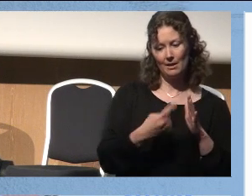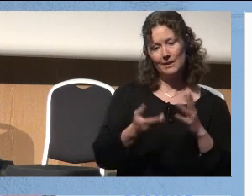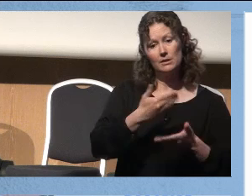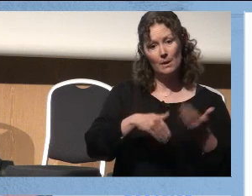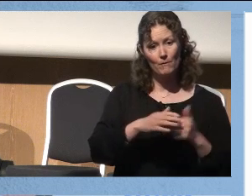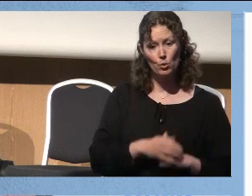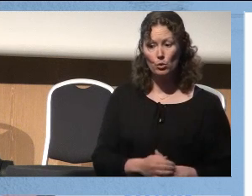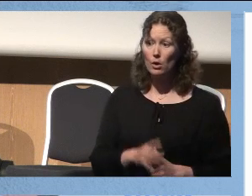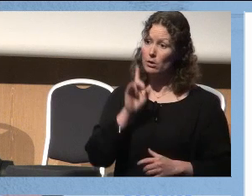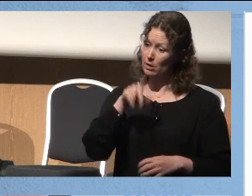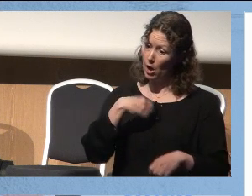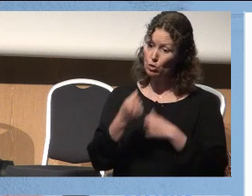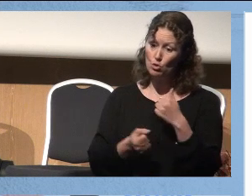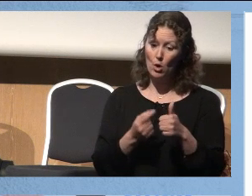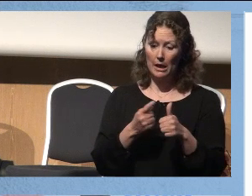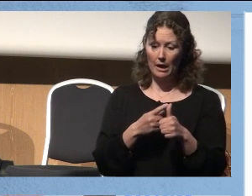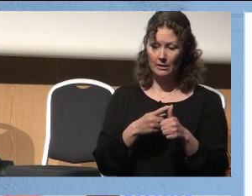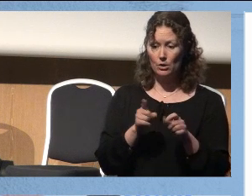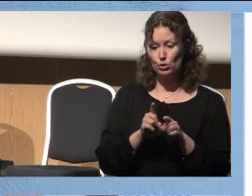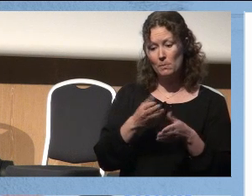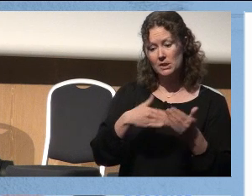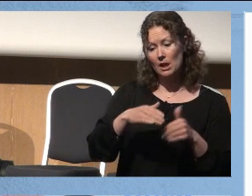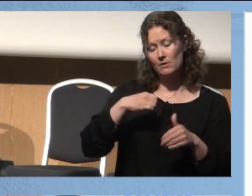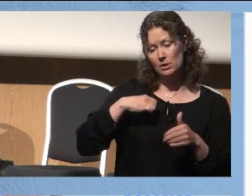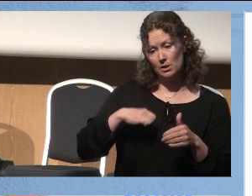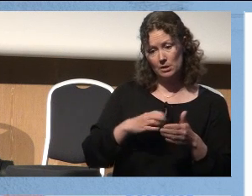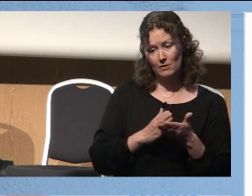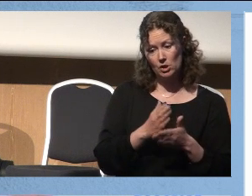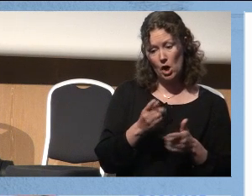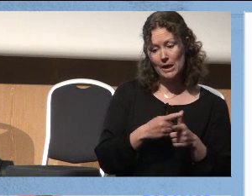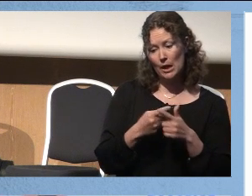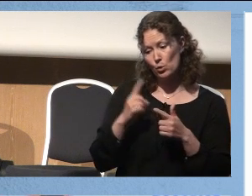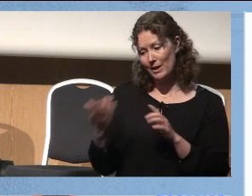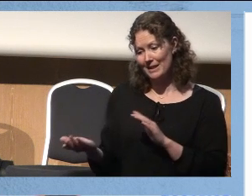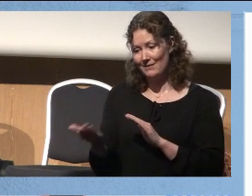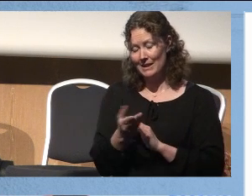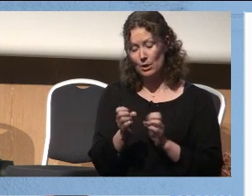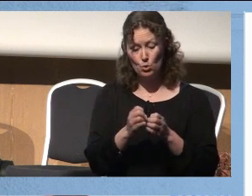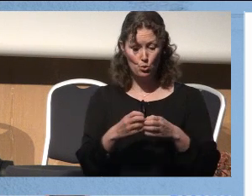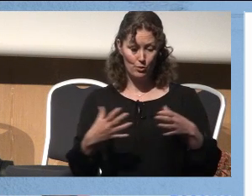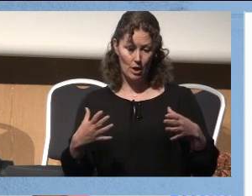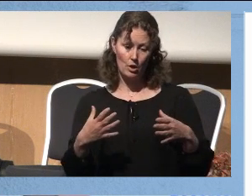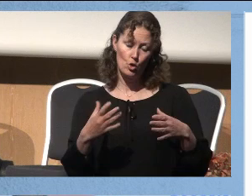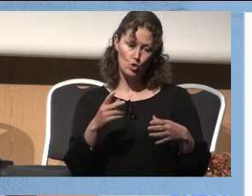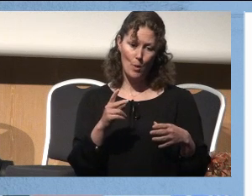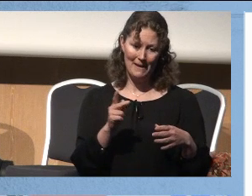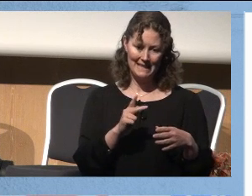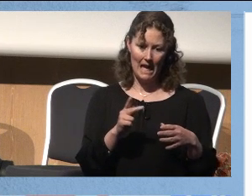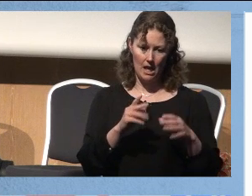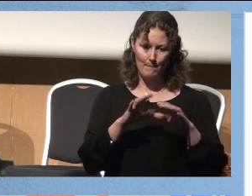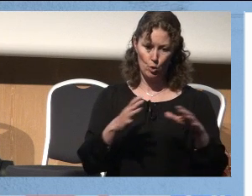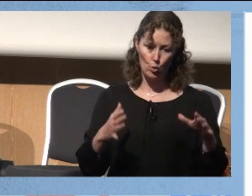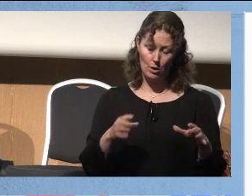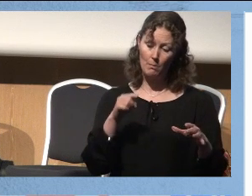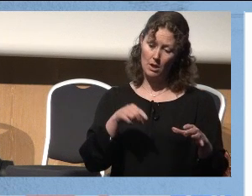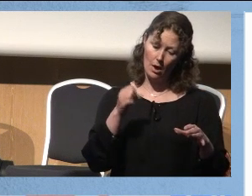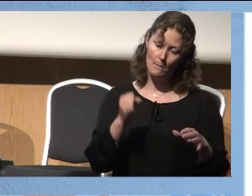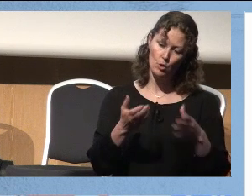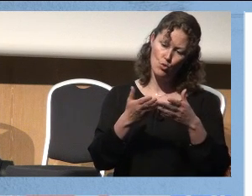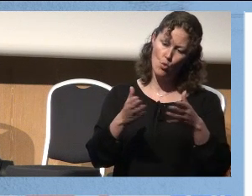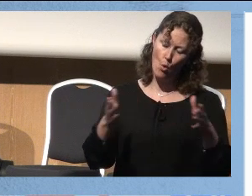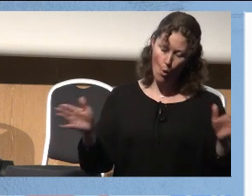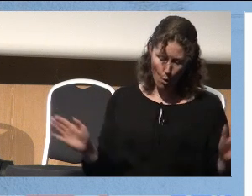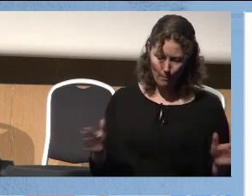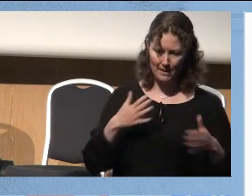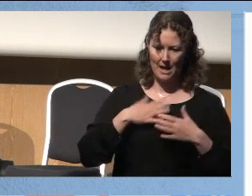Dette kan du gjøre enten som et samfunnsansvarssak, eller du kan invitere til å utvikle kommersielle produkter, men da må du åpne